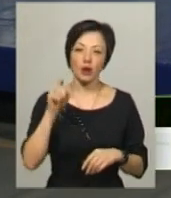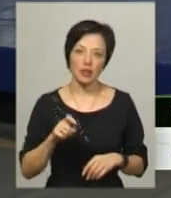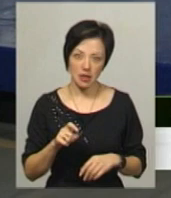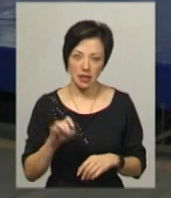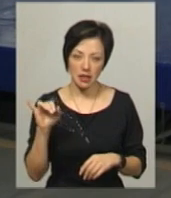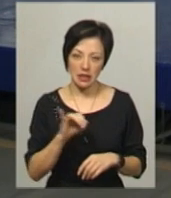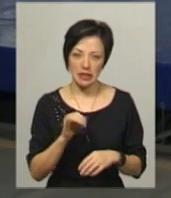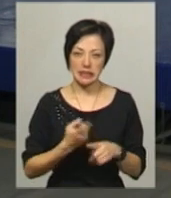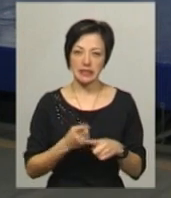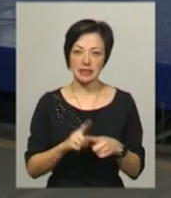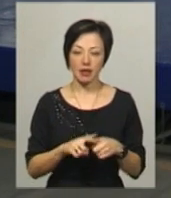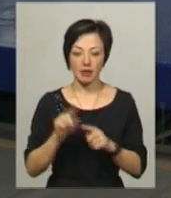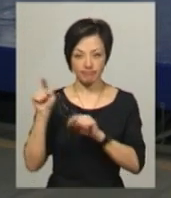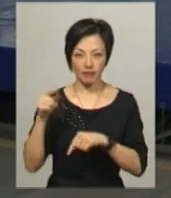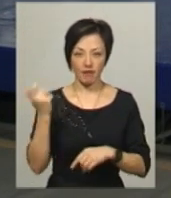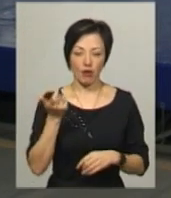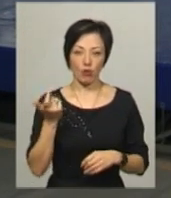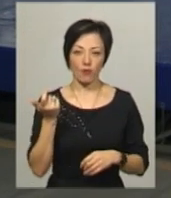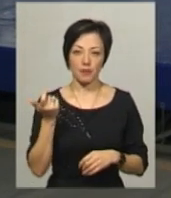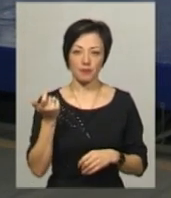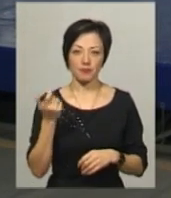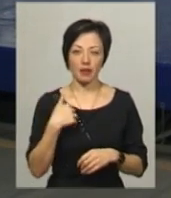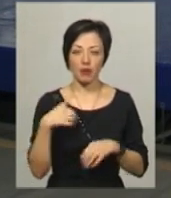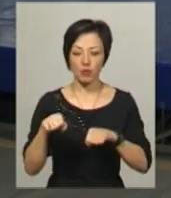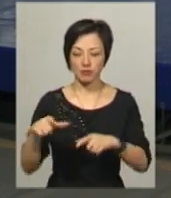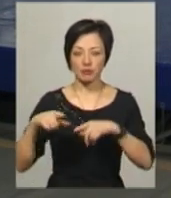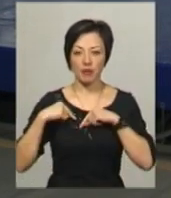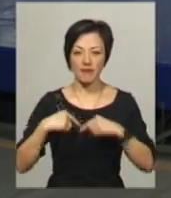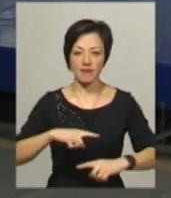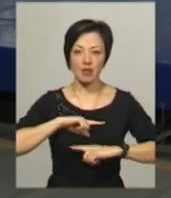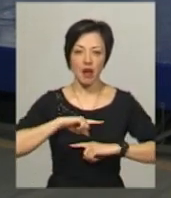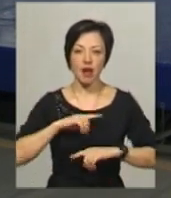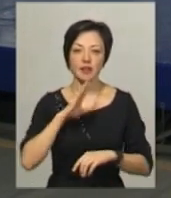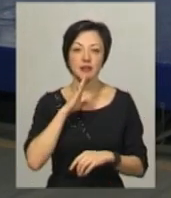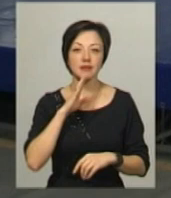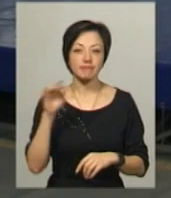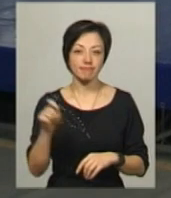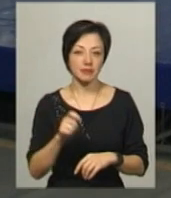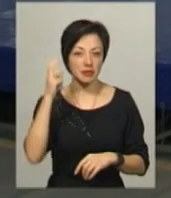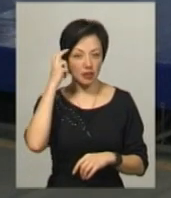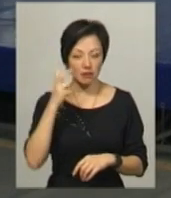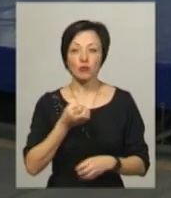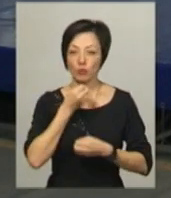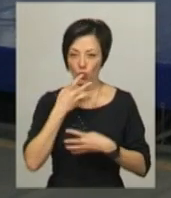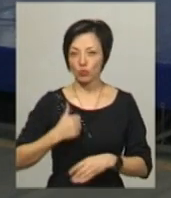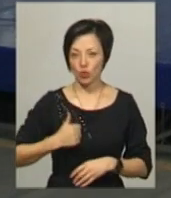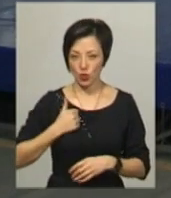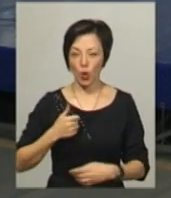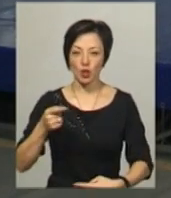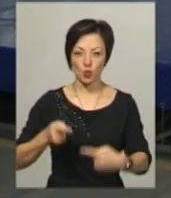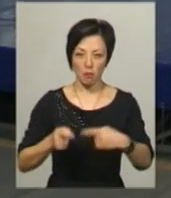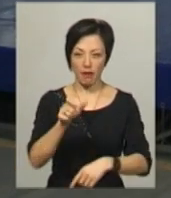і ось це в Харкові. Я боксувала з нею у фіналі, вона з Києва, достойна суперниця,